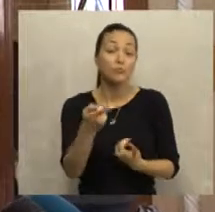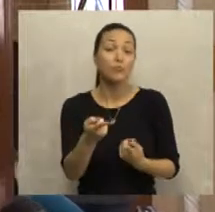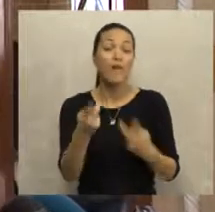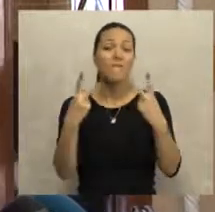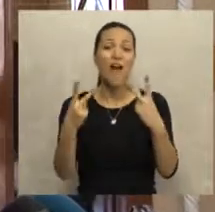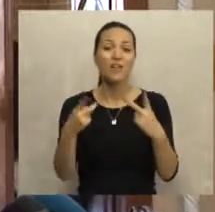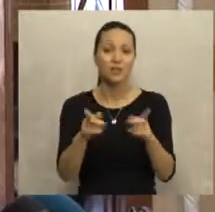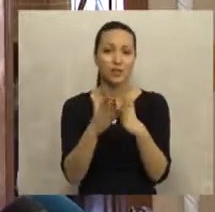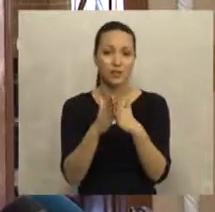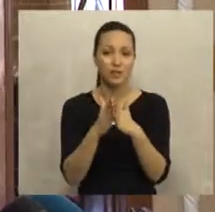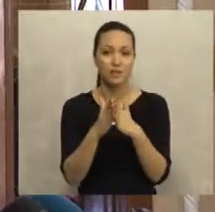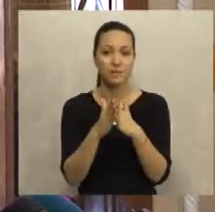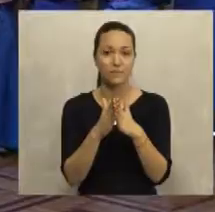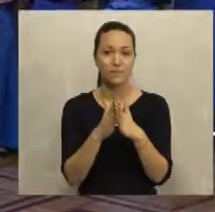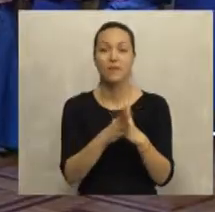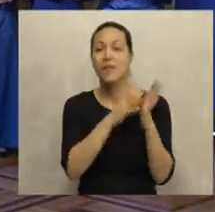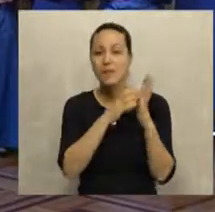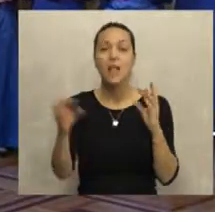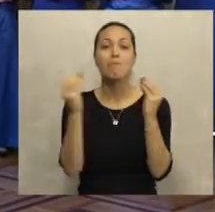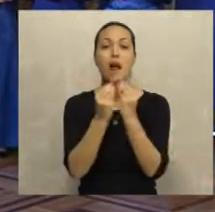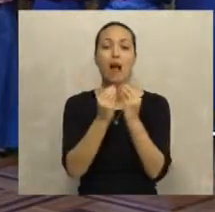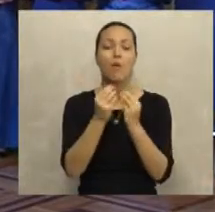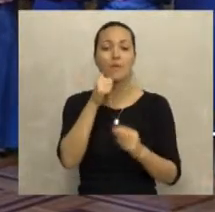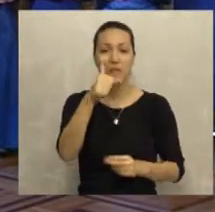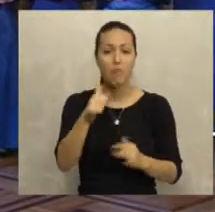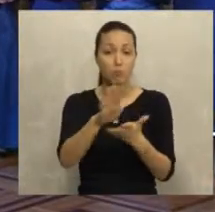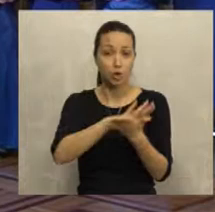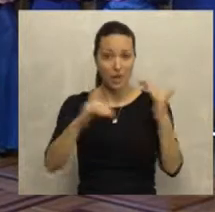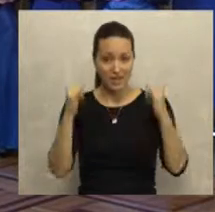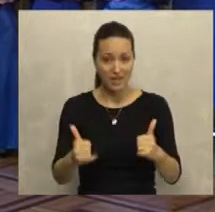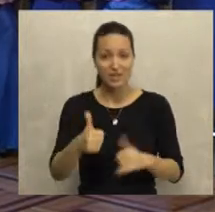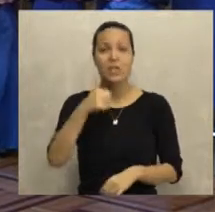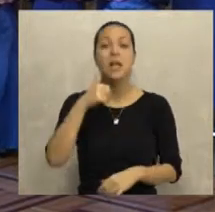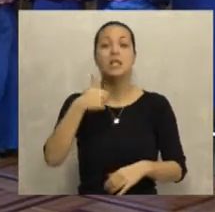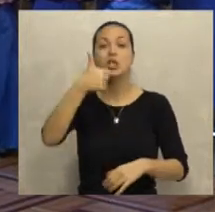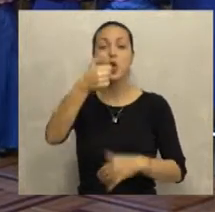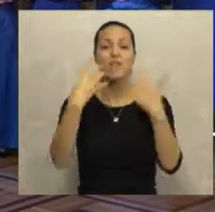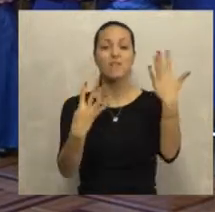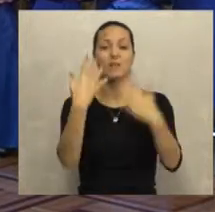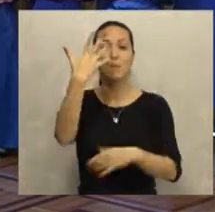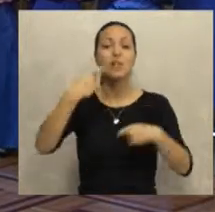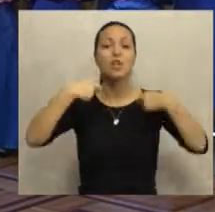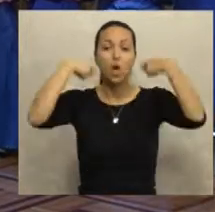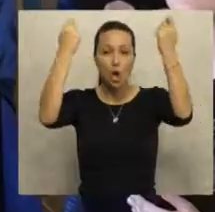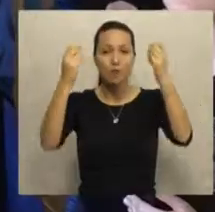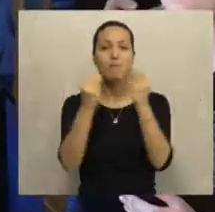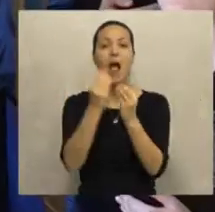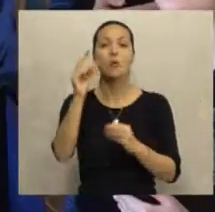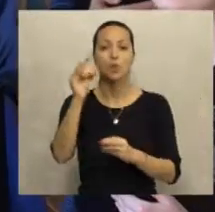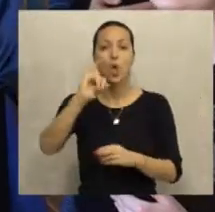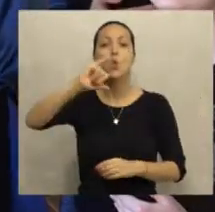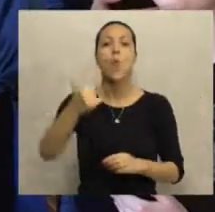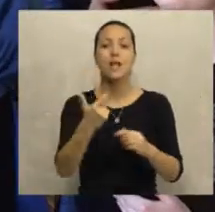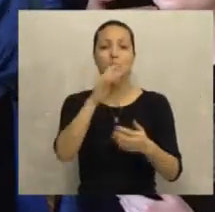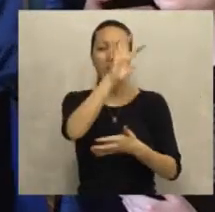bi od klike bilo poenta ove knjige. Tradicionalni prolični Brankovi dani počeli su danas na 195. rođendan